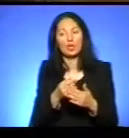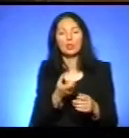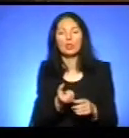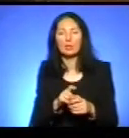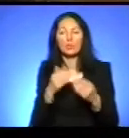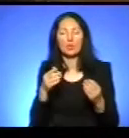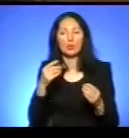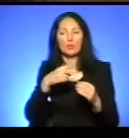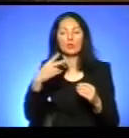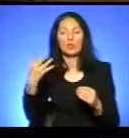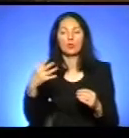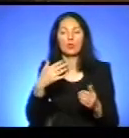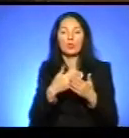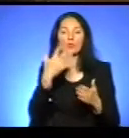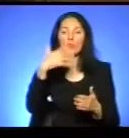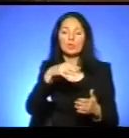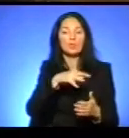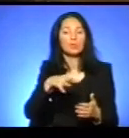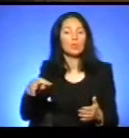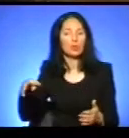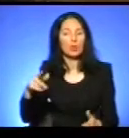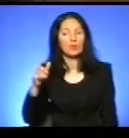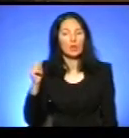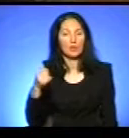році, це близько 50 мільйонів гривень.